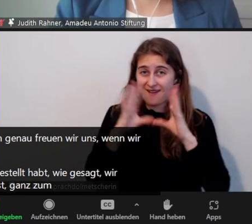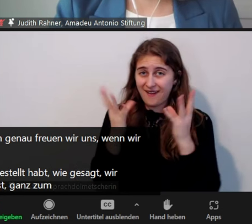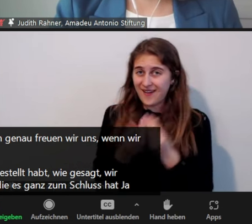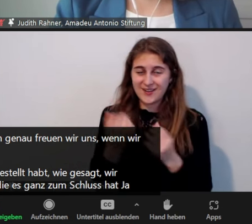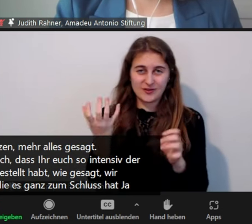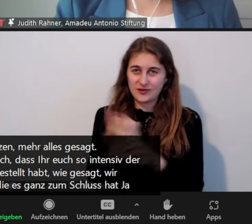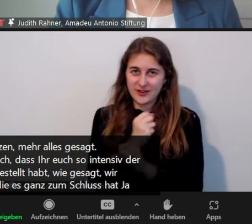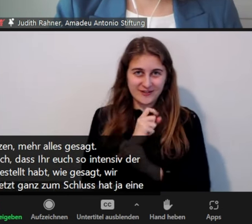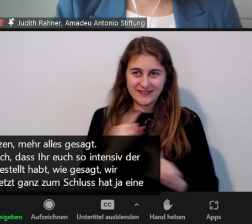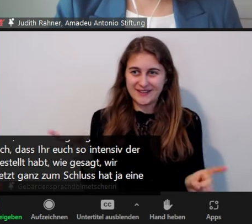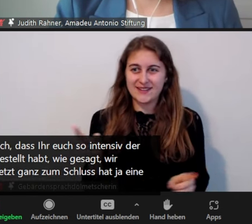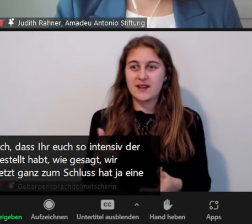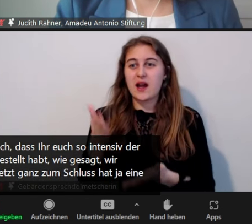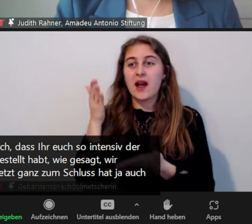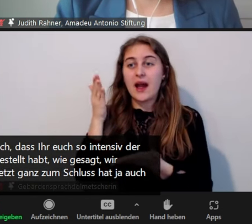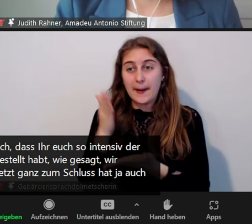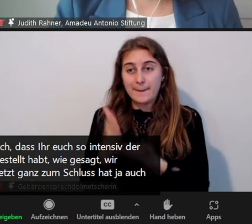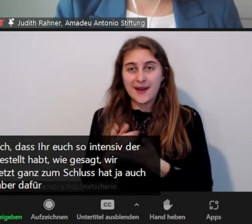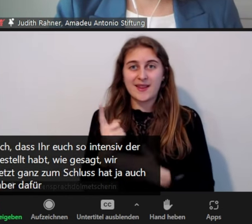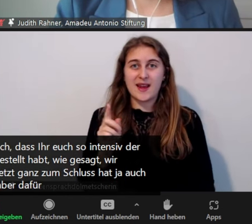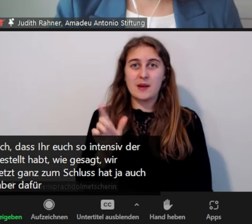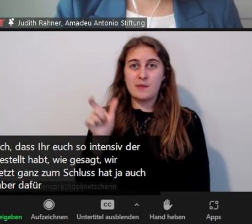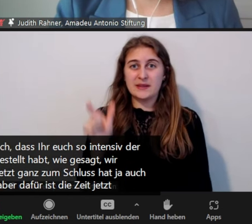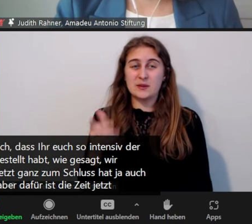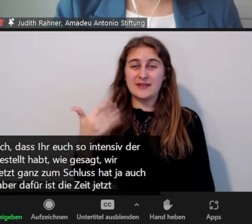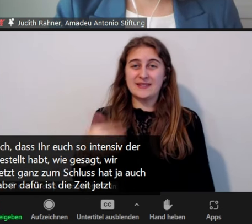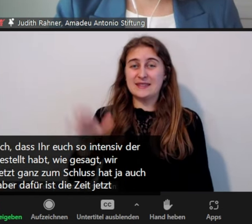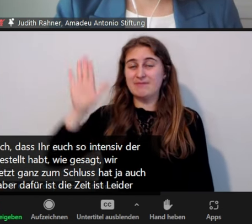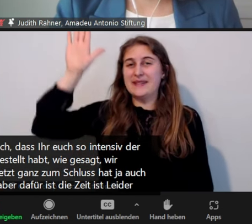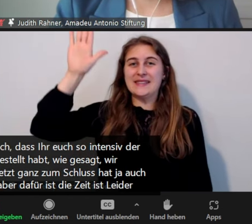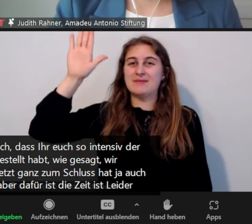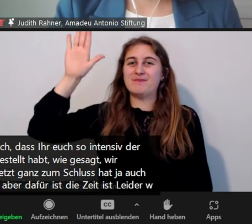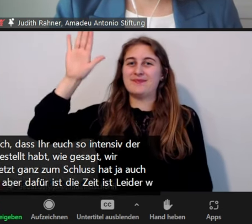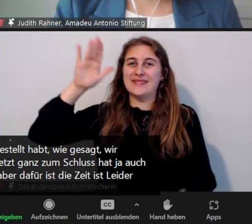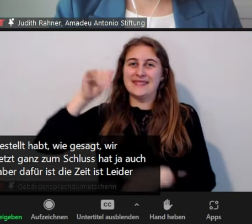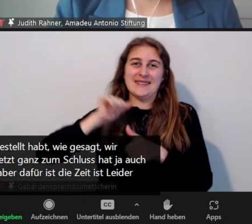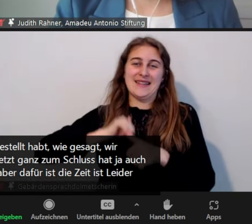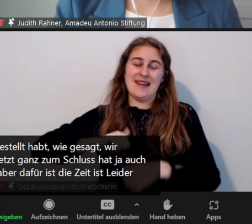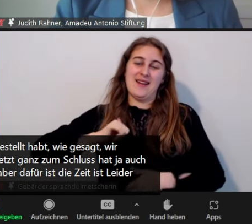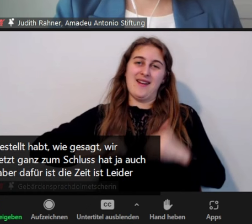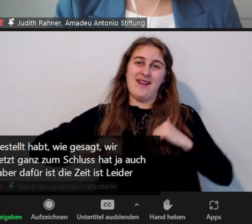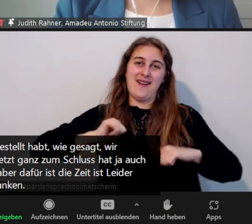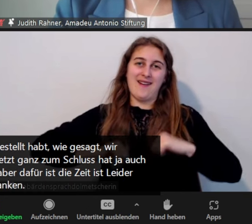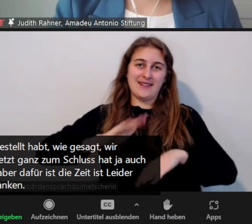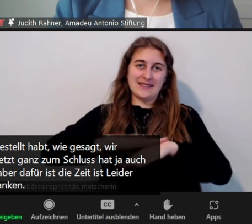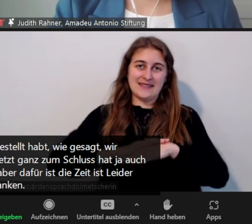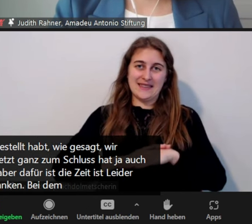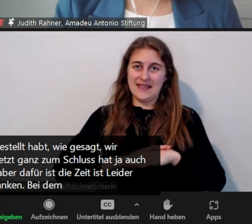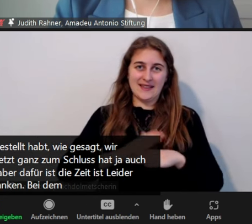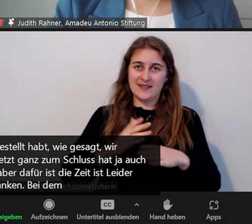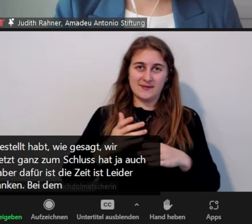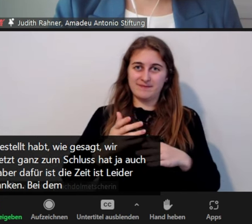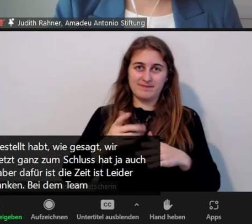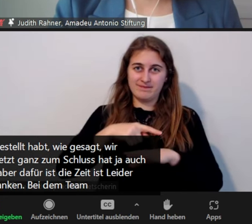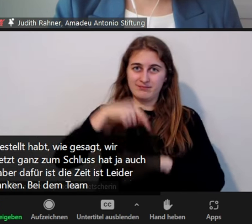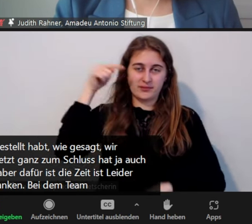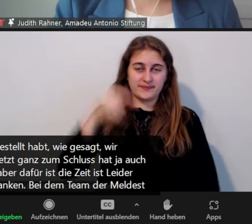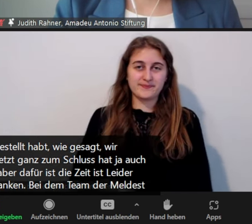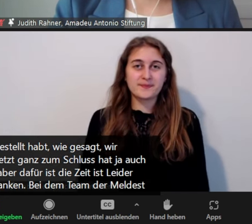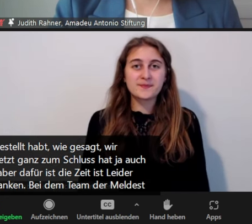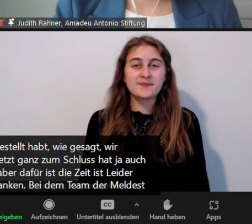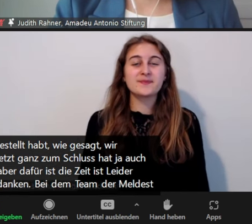hat sich auch eine Person auch nochmal gemeldet, aber dafür ist die Zeit jetzt leider rum. Ich möchte mich bei euch bedanken, bei dem Team der